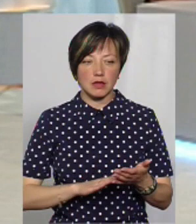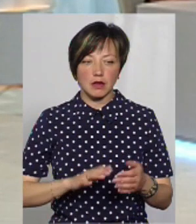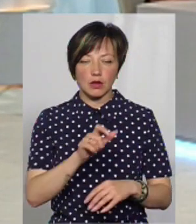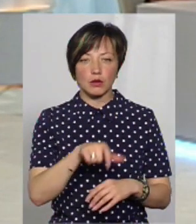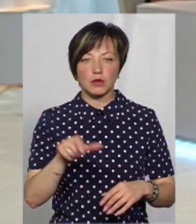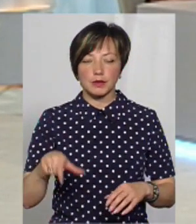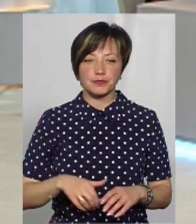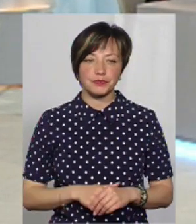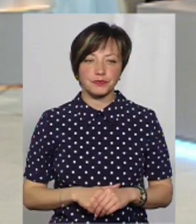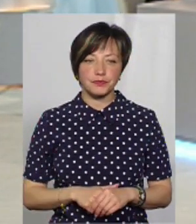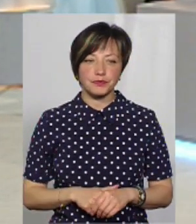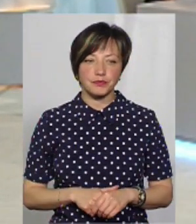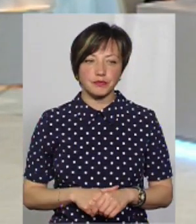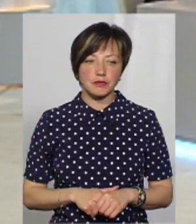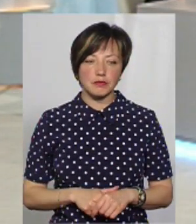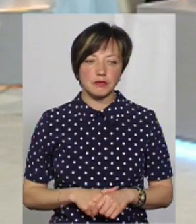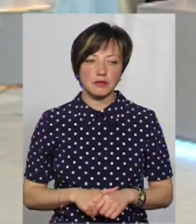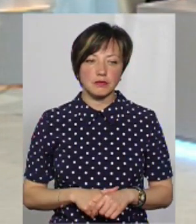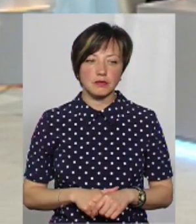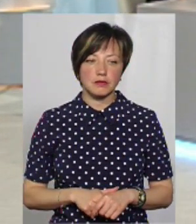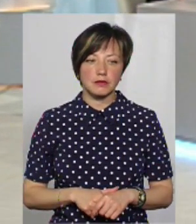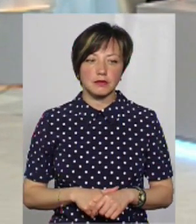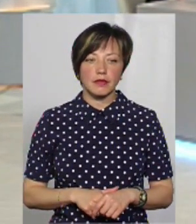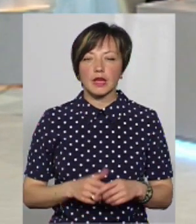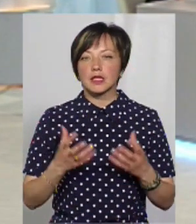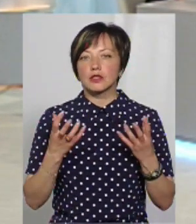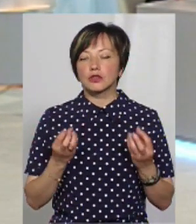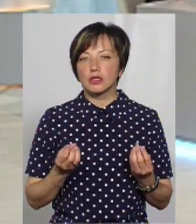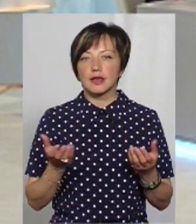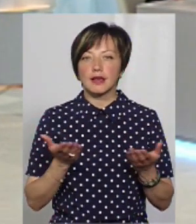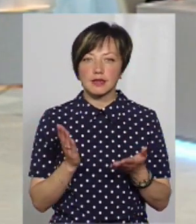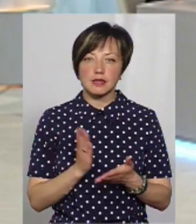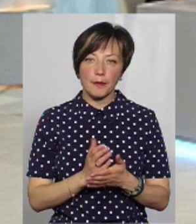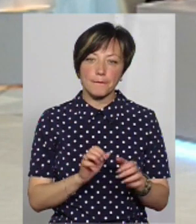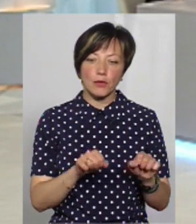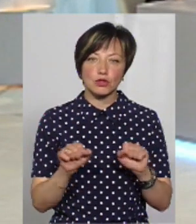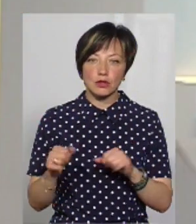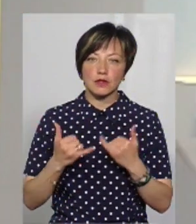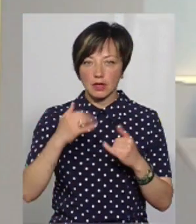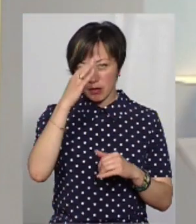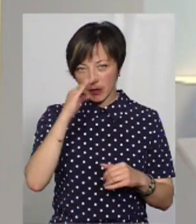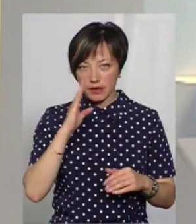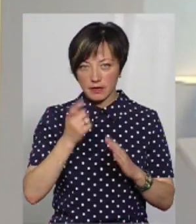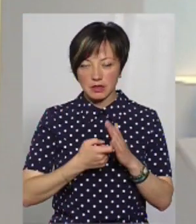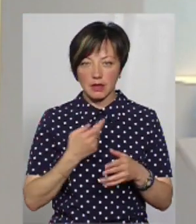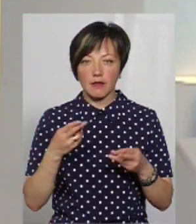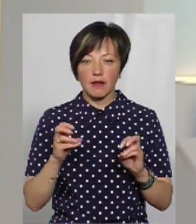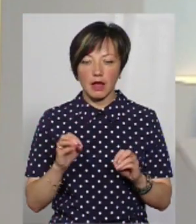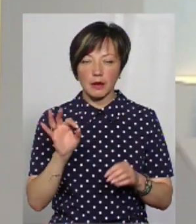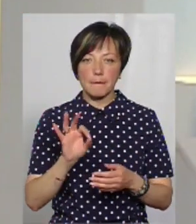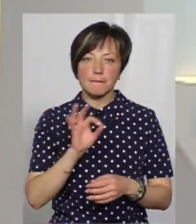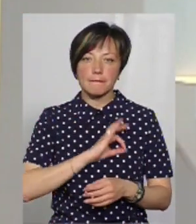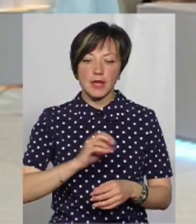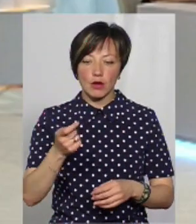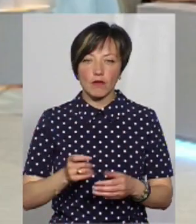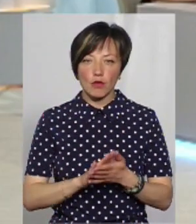людей. Пане Іване, а в які ще, от крім цього державного реєстру, ще є якісь можливості для батьків відізнатися, де на пільгових